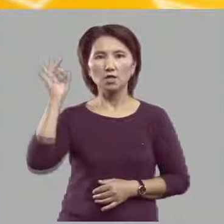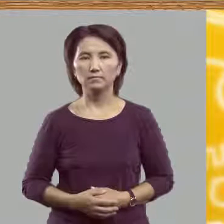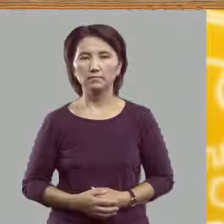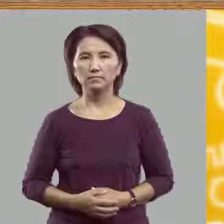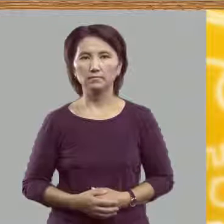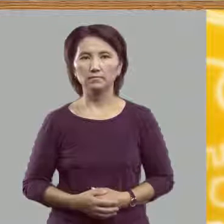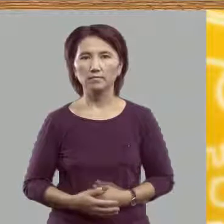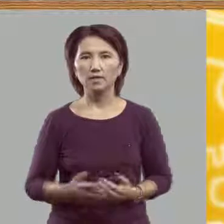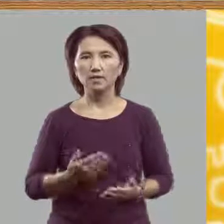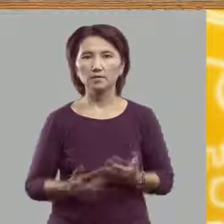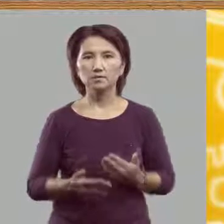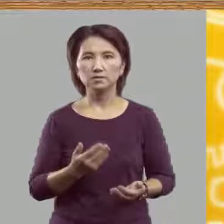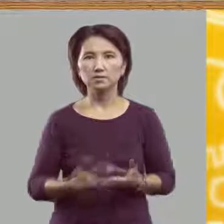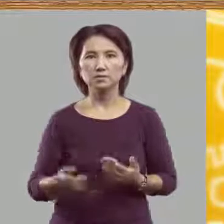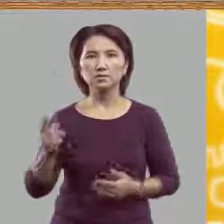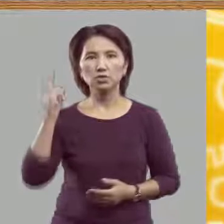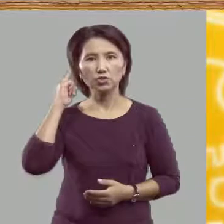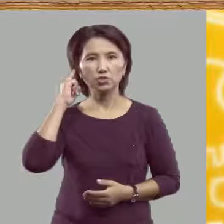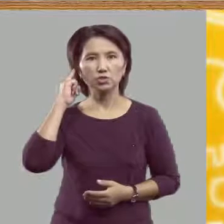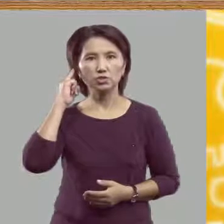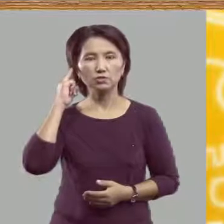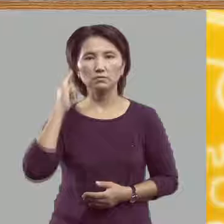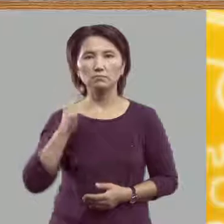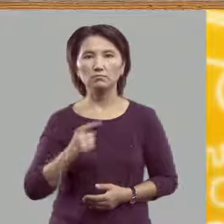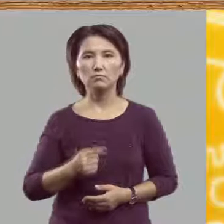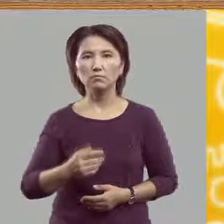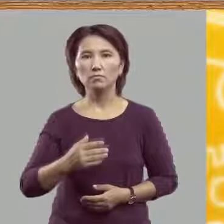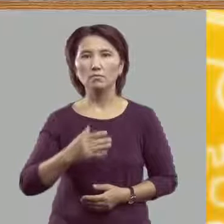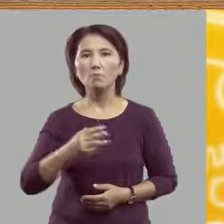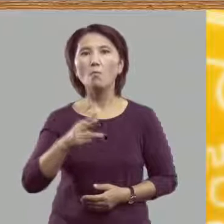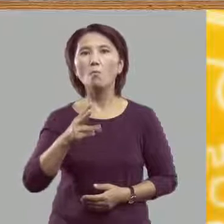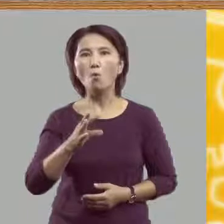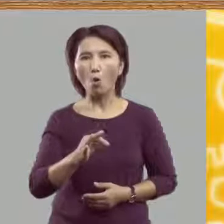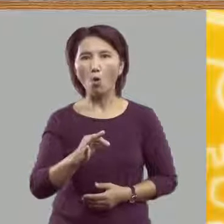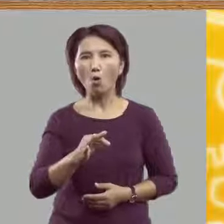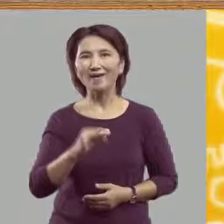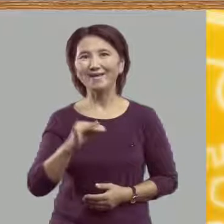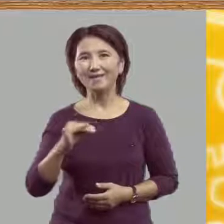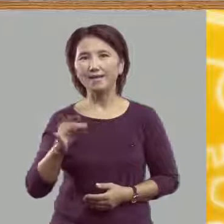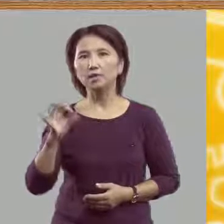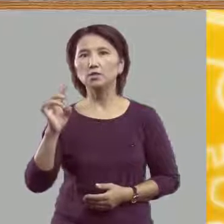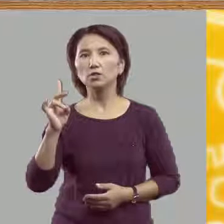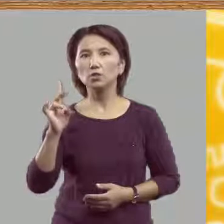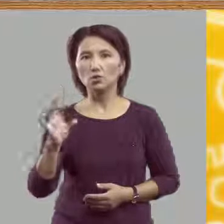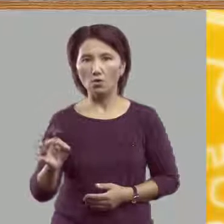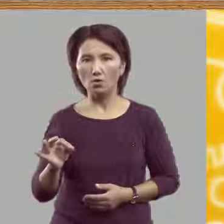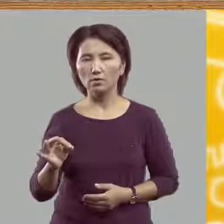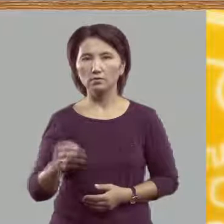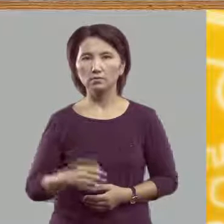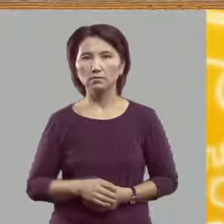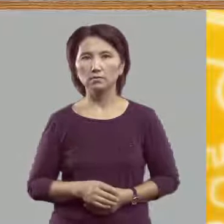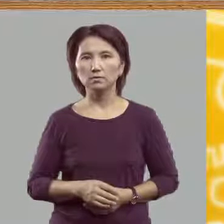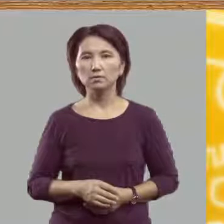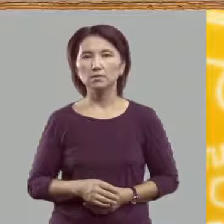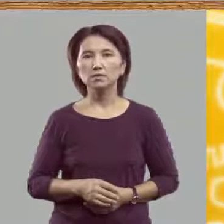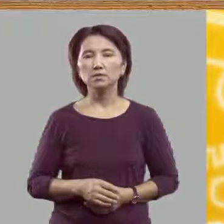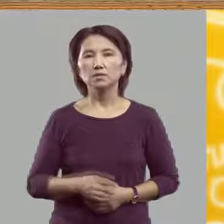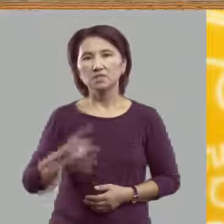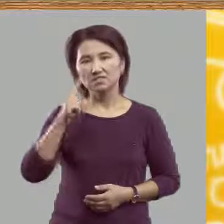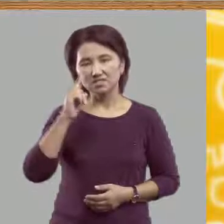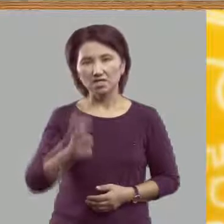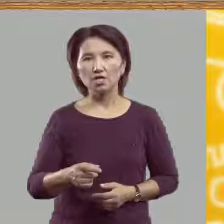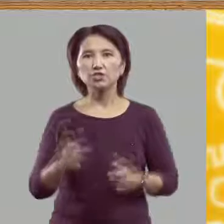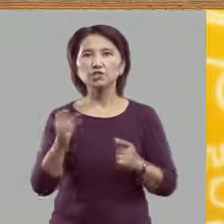Если слышишь МО и НО, значит, в